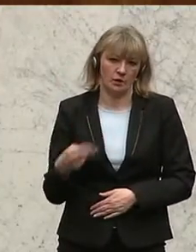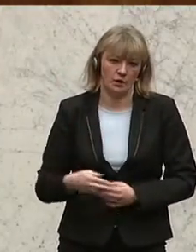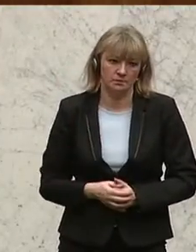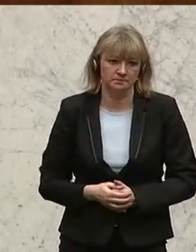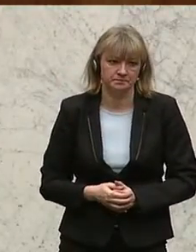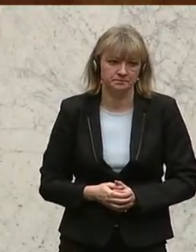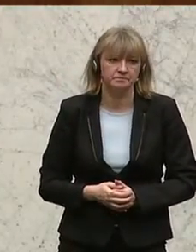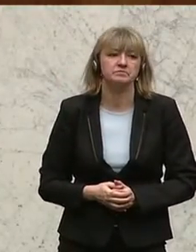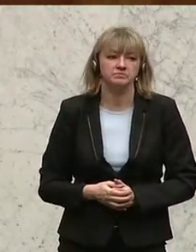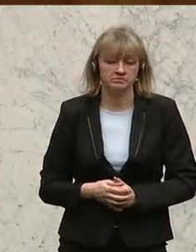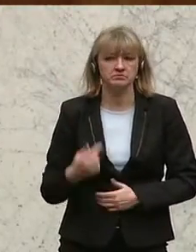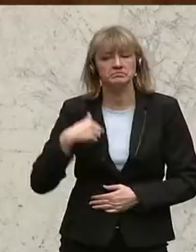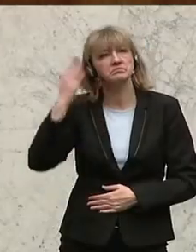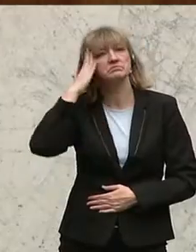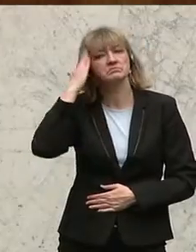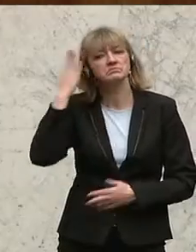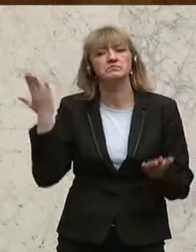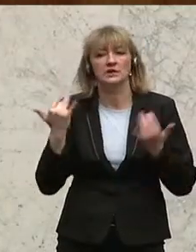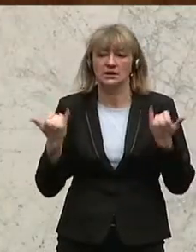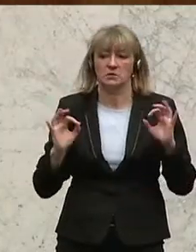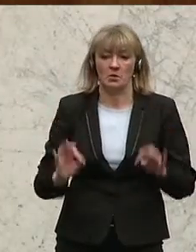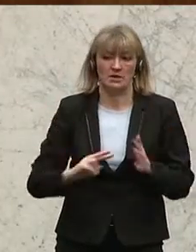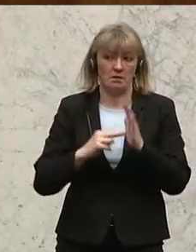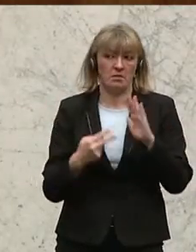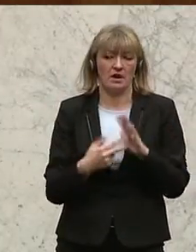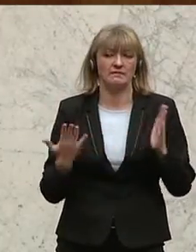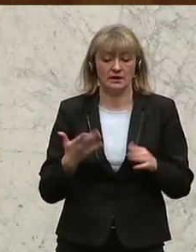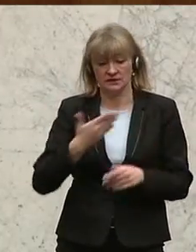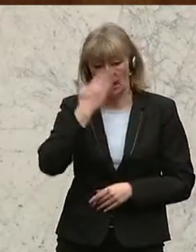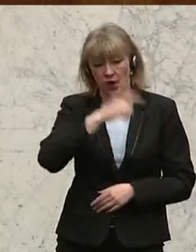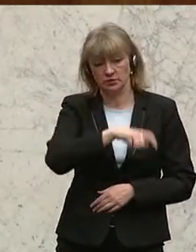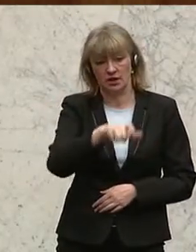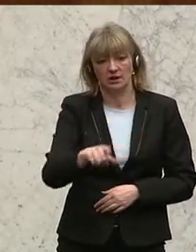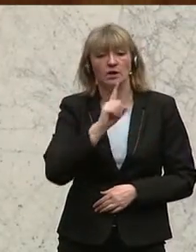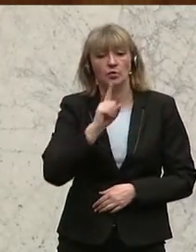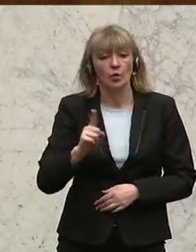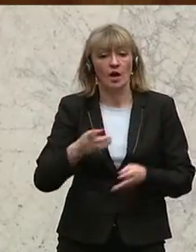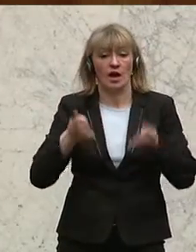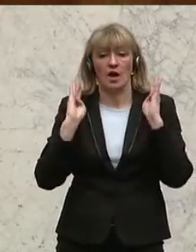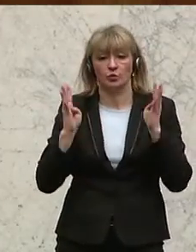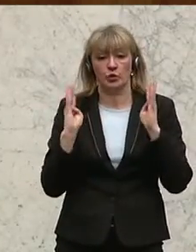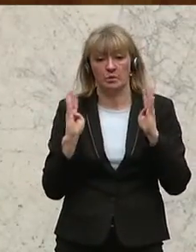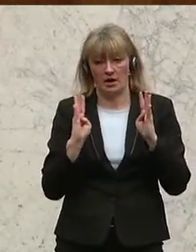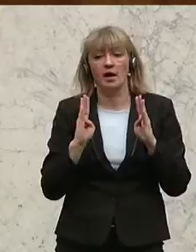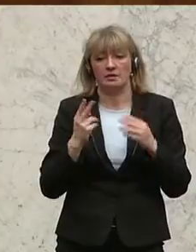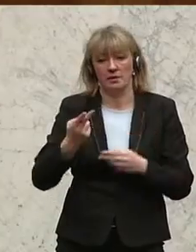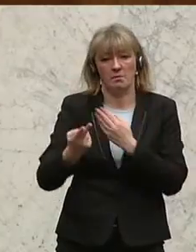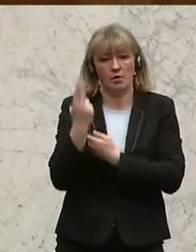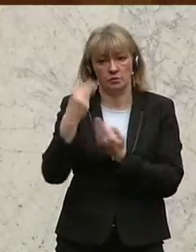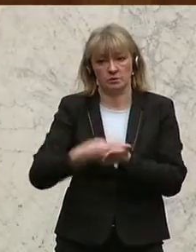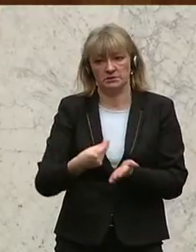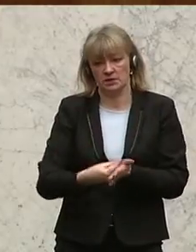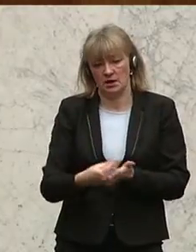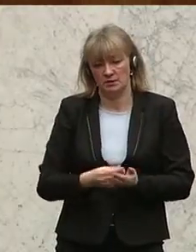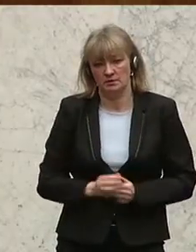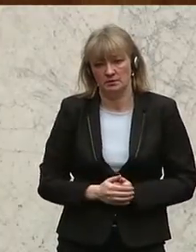Und nach unserem Wissensstand momentan ist es so geplant, dass Ausländern nur auf Autobahnen Maut berechnet wird.